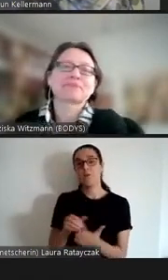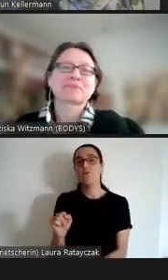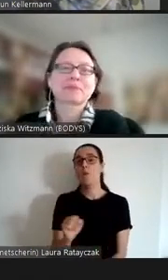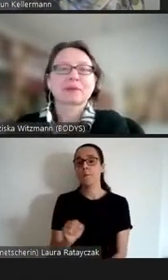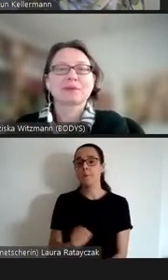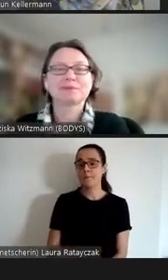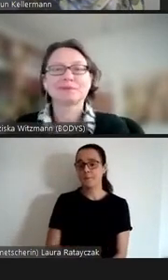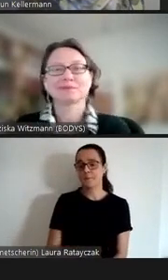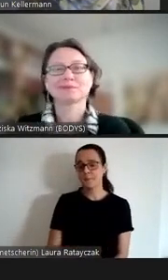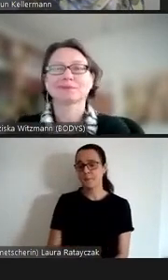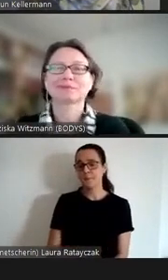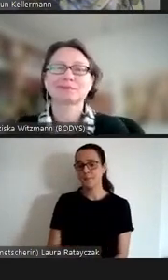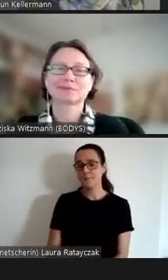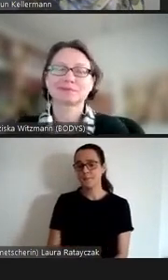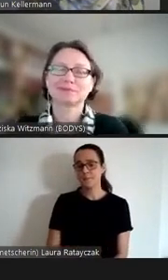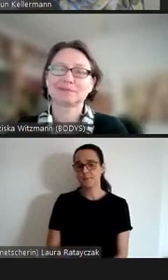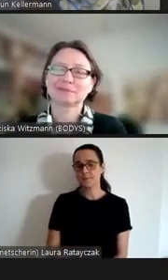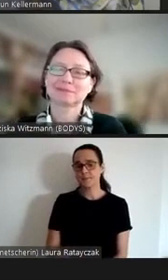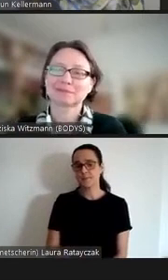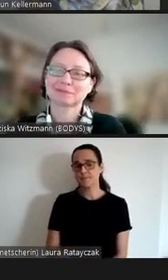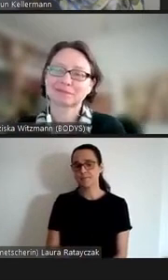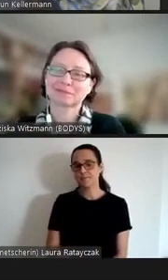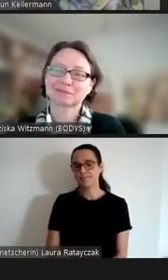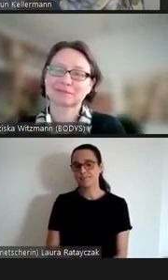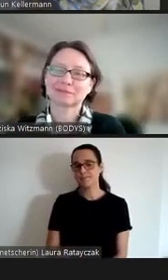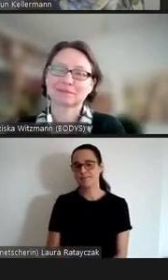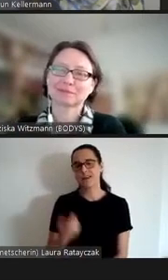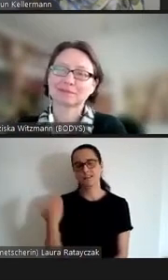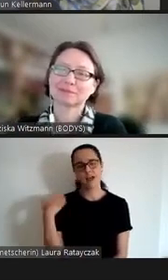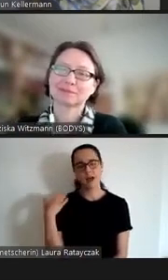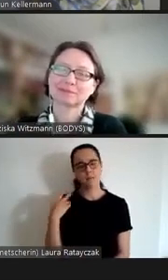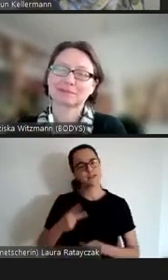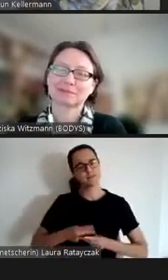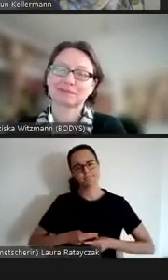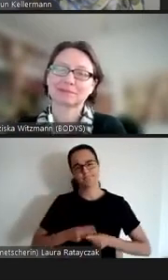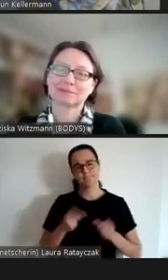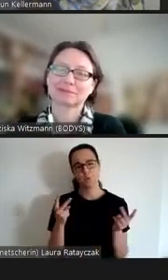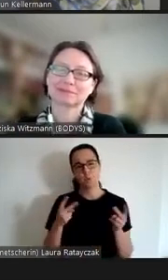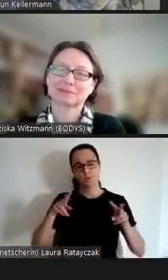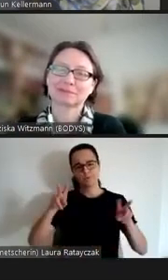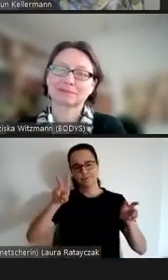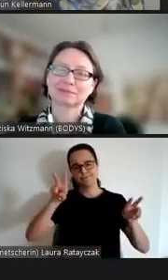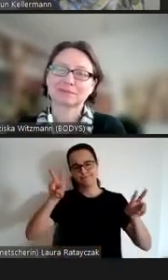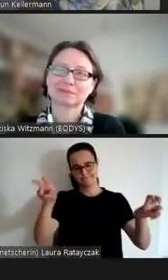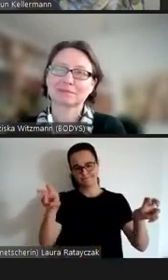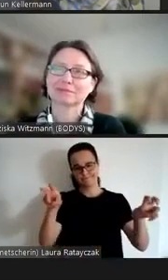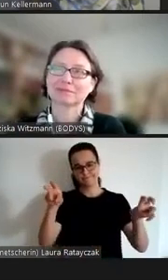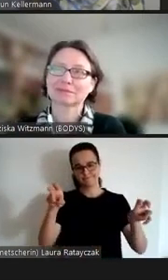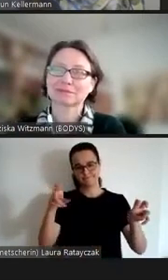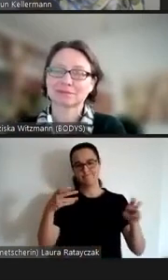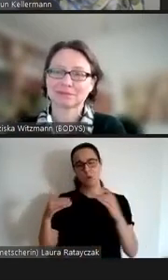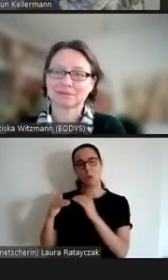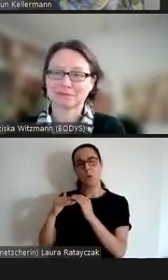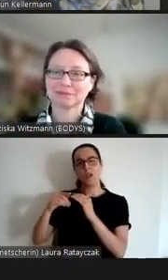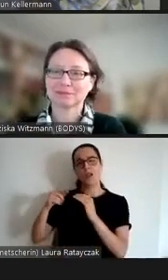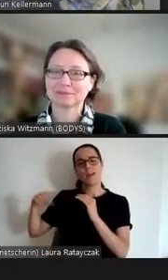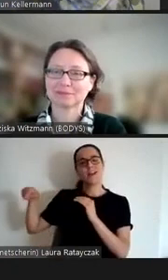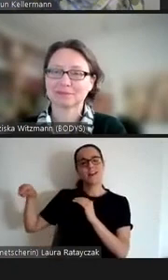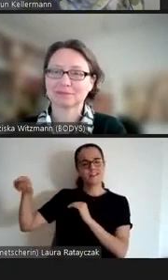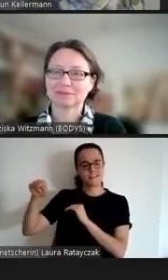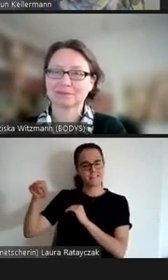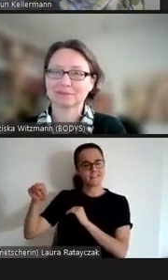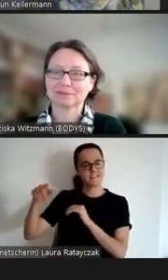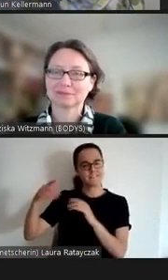eine berühmte These unserer Kolleginnen und Kollegen aus den